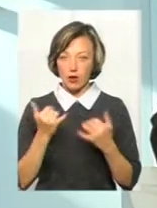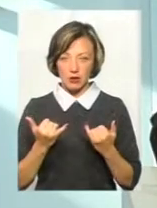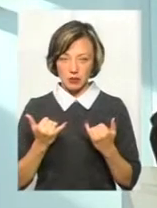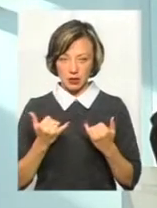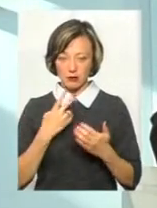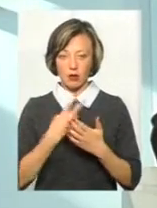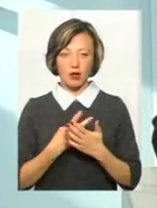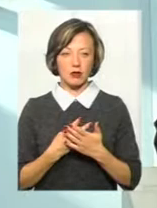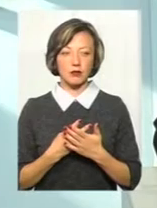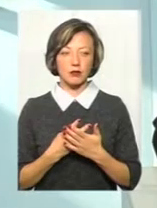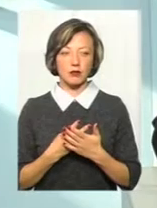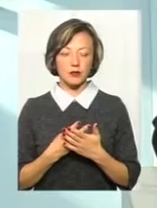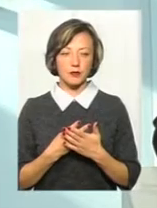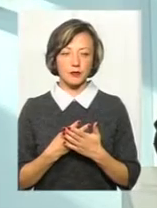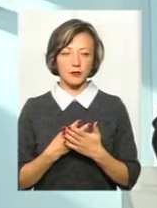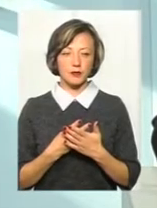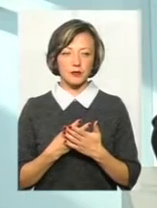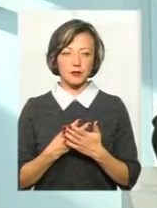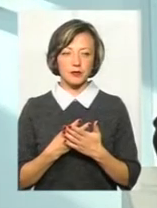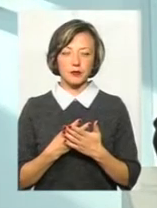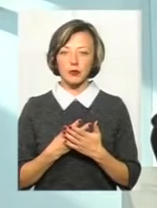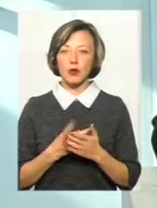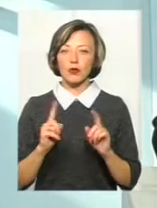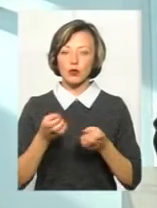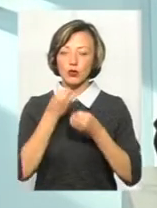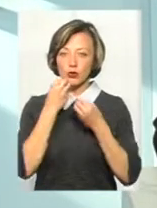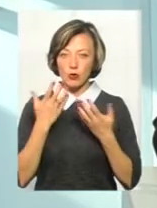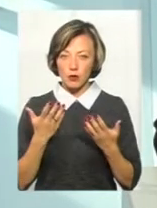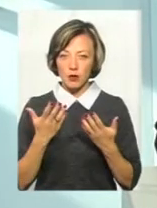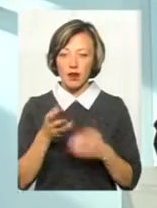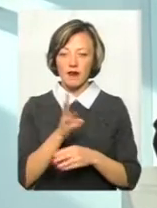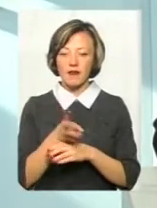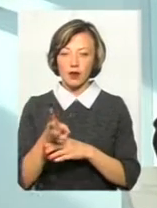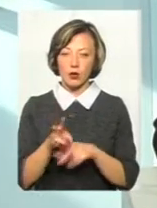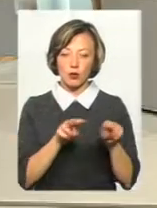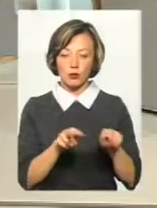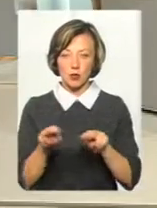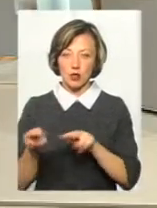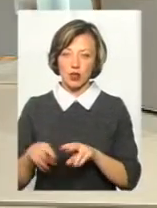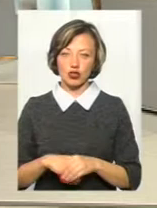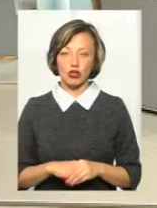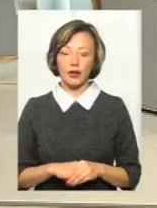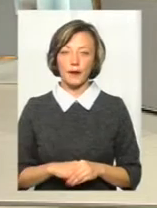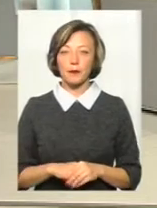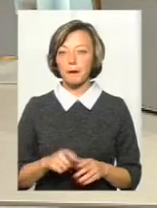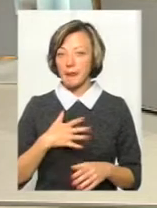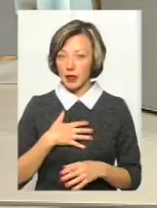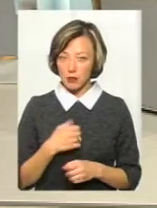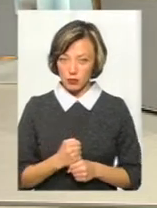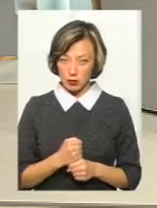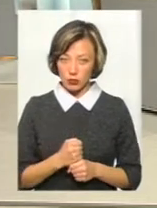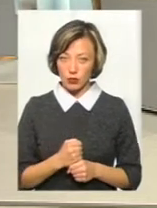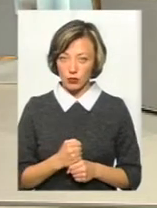показують, як показують практика, дуже непогане і дуже добре відеоспостереження. Воно дисциплінує